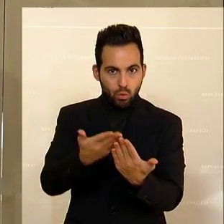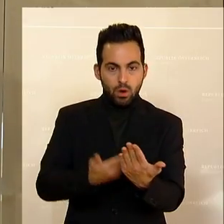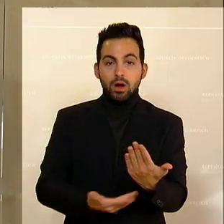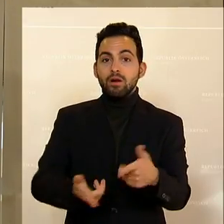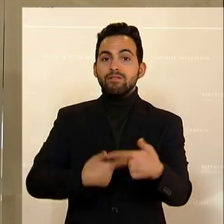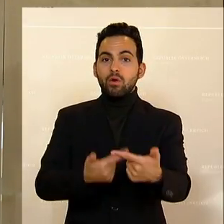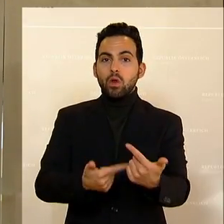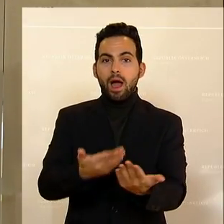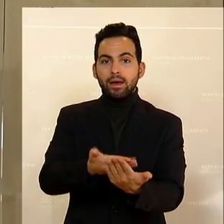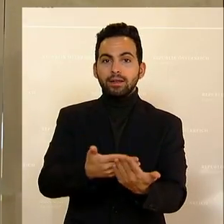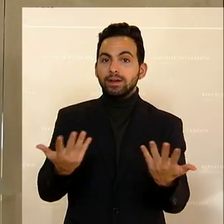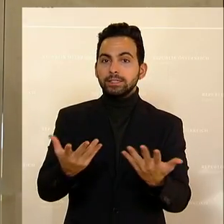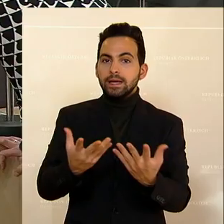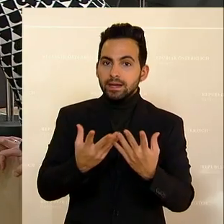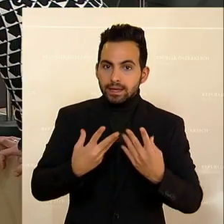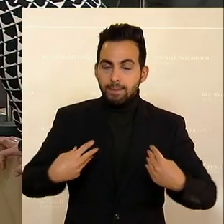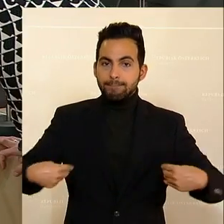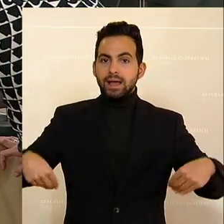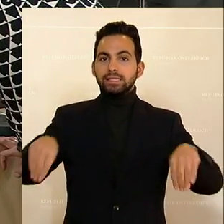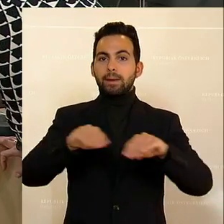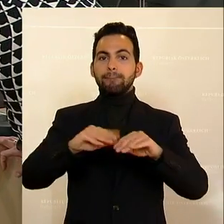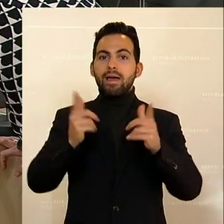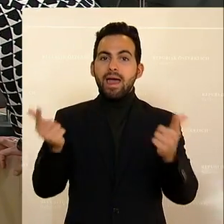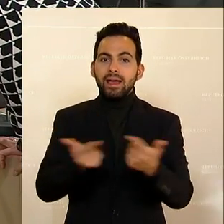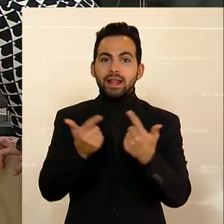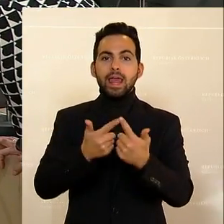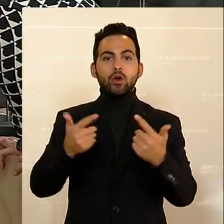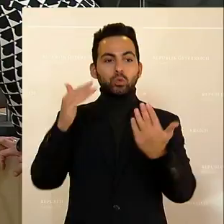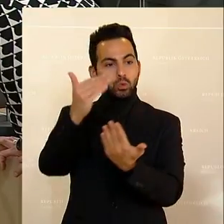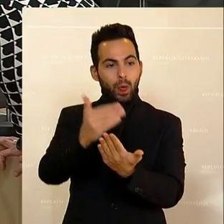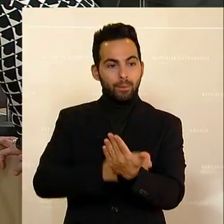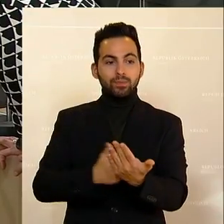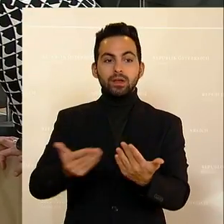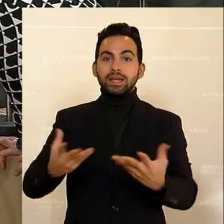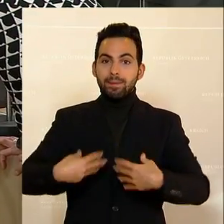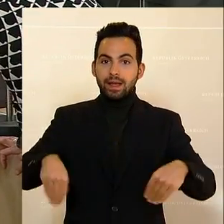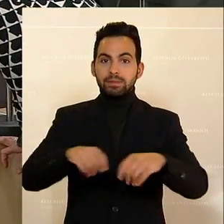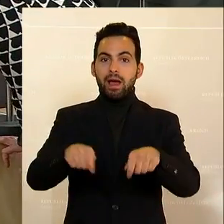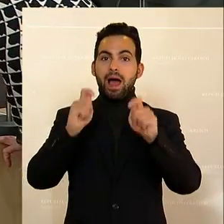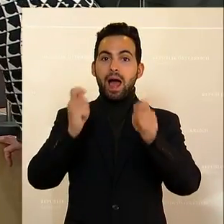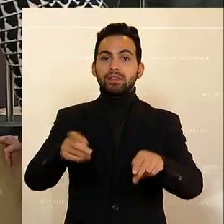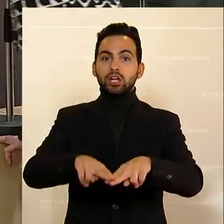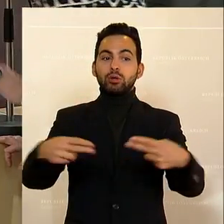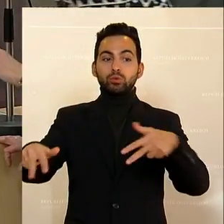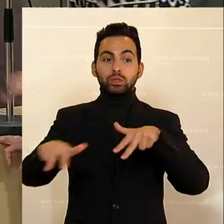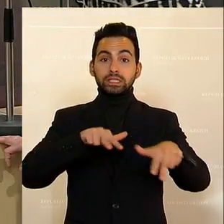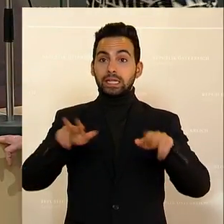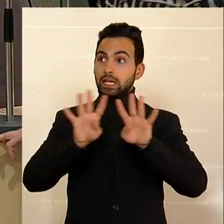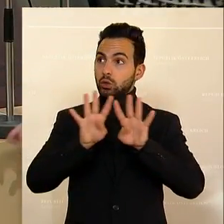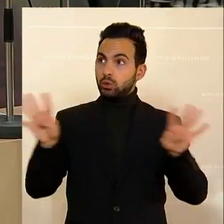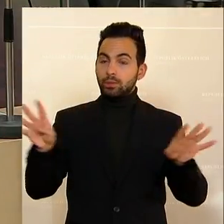Vorlage einer gemeinsamen Erklärung oder eines Antrages der gesamten Bundesregierung, das